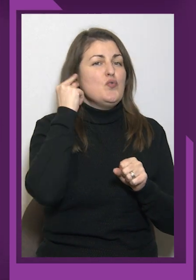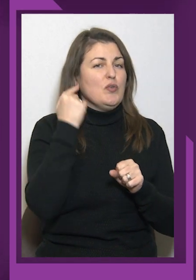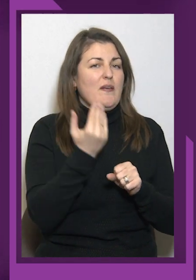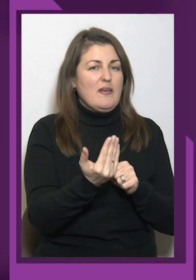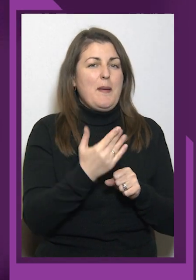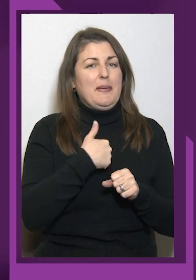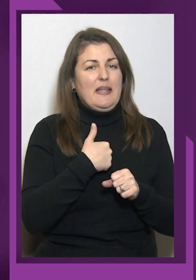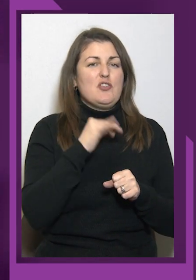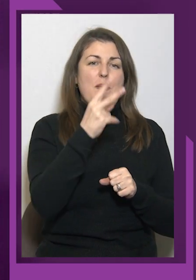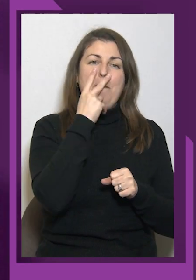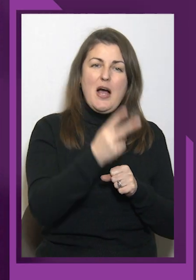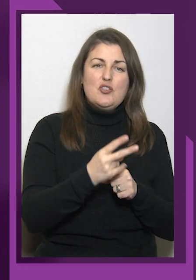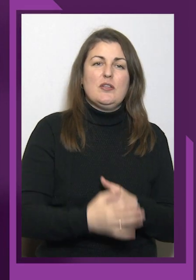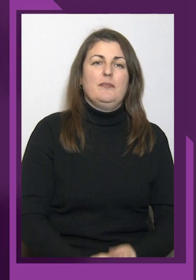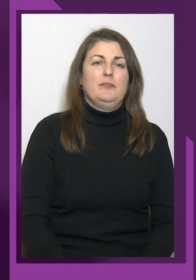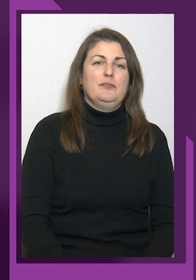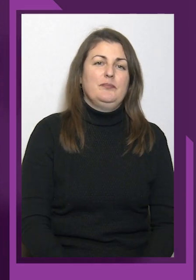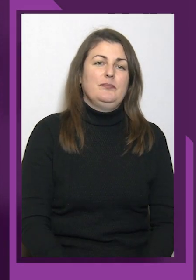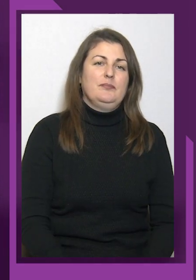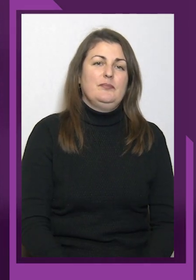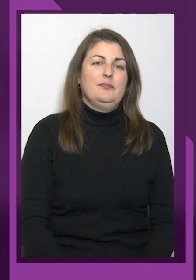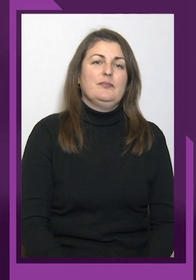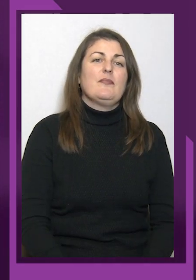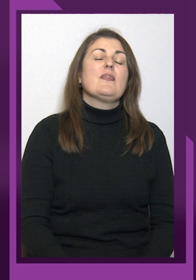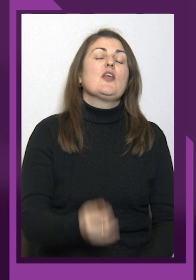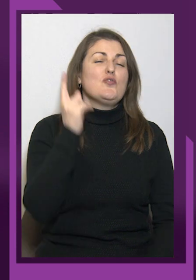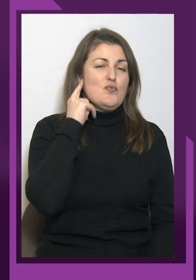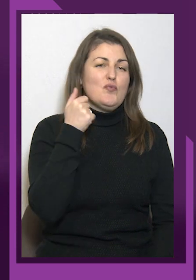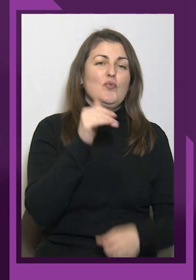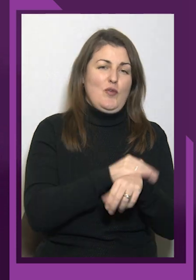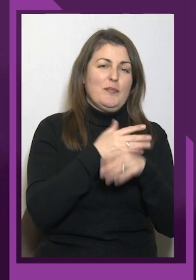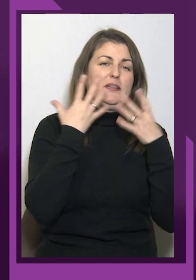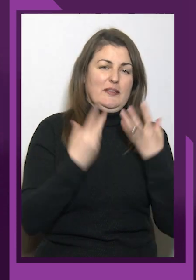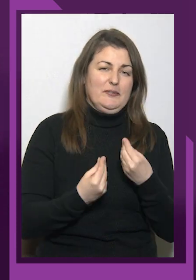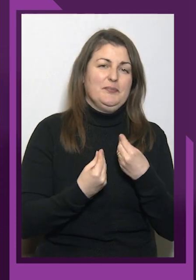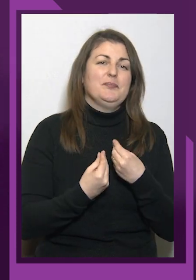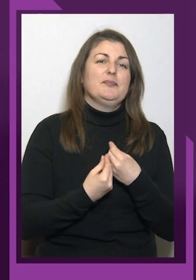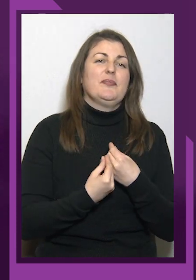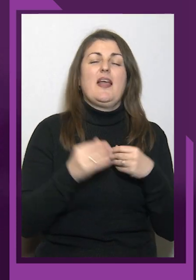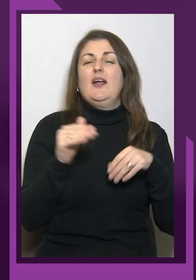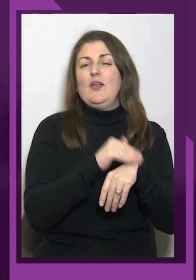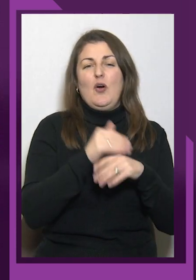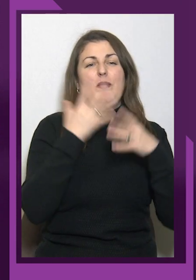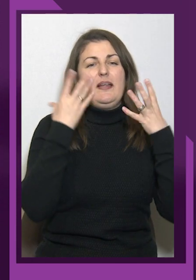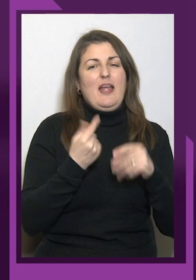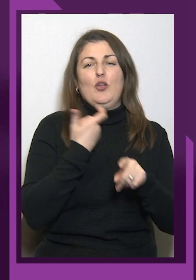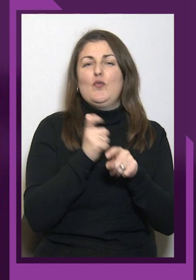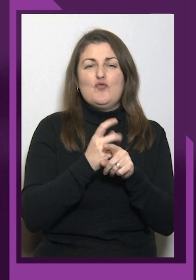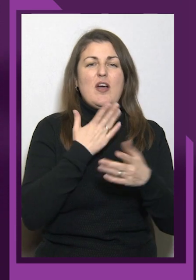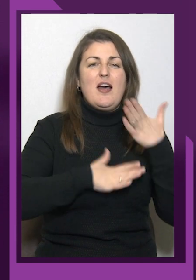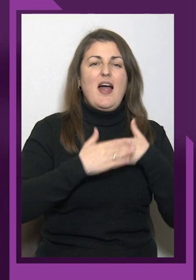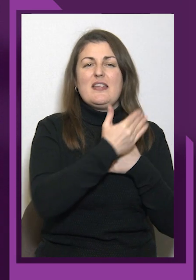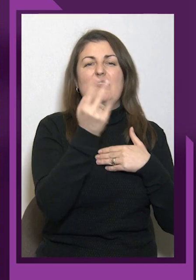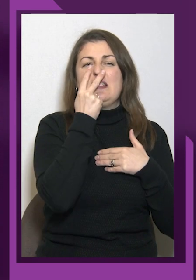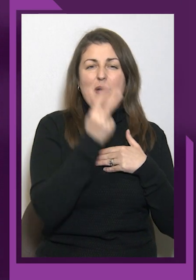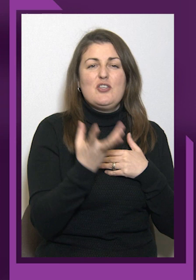Чую, добрий день. Добрий день, дуже раді вас бачити. І ще раз можу тільки подякувати за